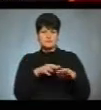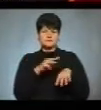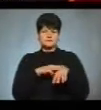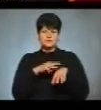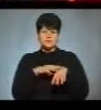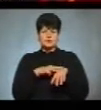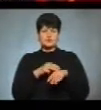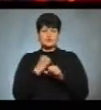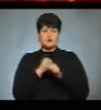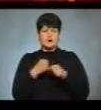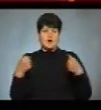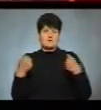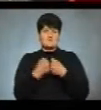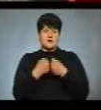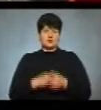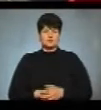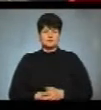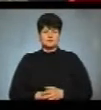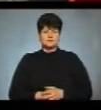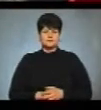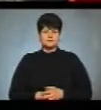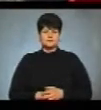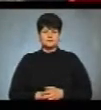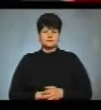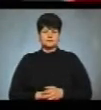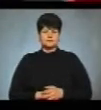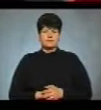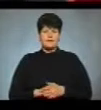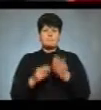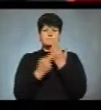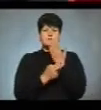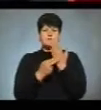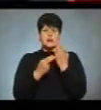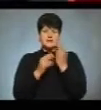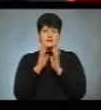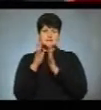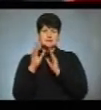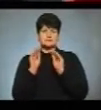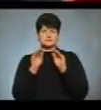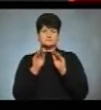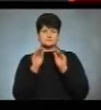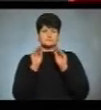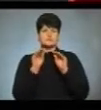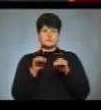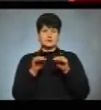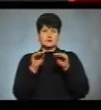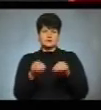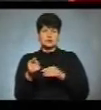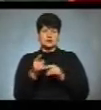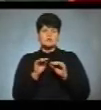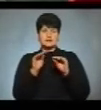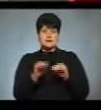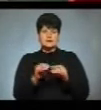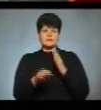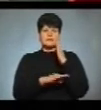що спричинило аварію. Біблійний сад заклали у Тернополі. Студенти і викладачі педуніверситету висадили